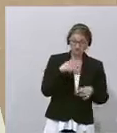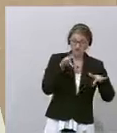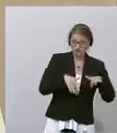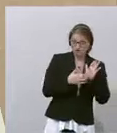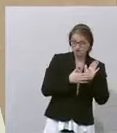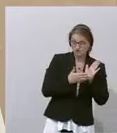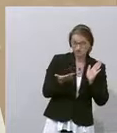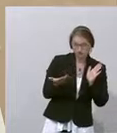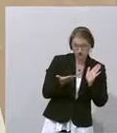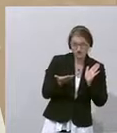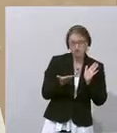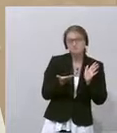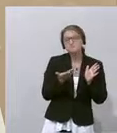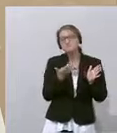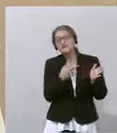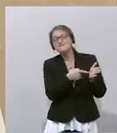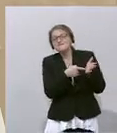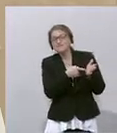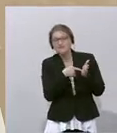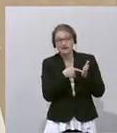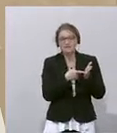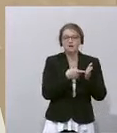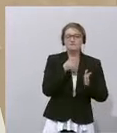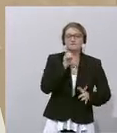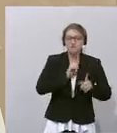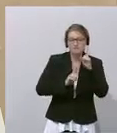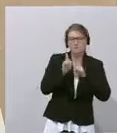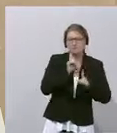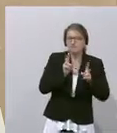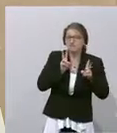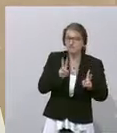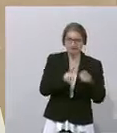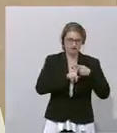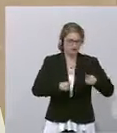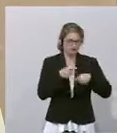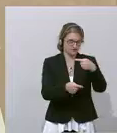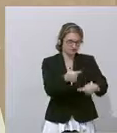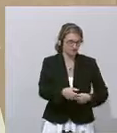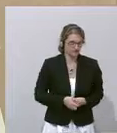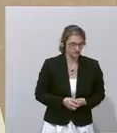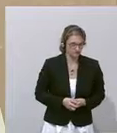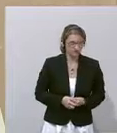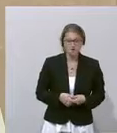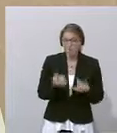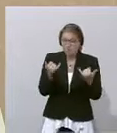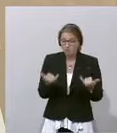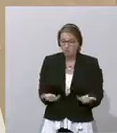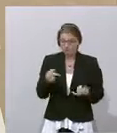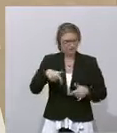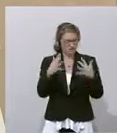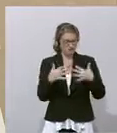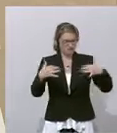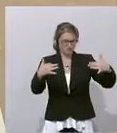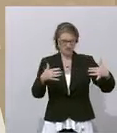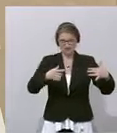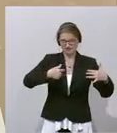mit immer größerer Wahrscheinlichkeit anders gelaufen ist. Es geht nicht darum, heute im Parlament, es ist weder unsere Aufgabe,